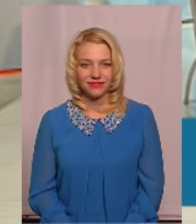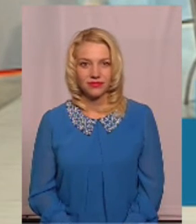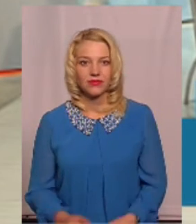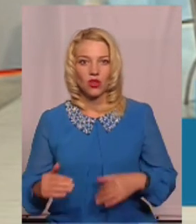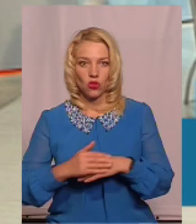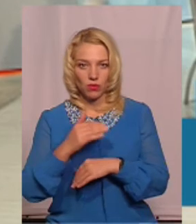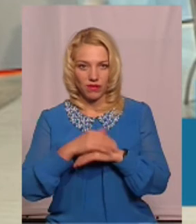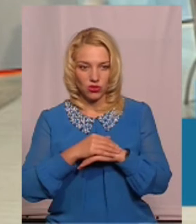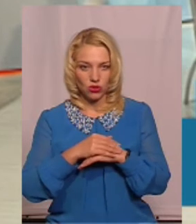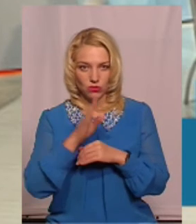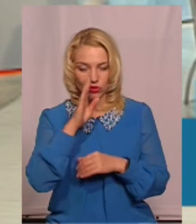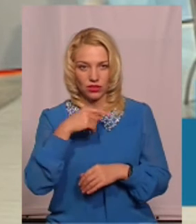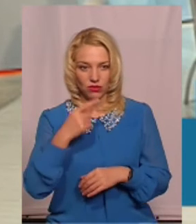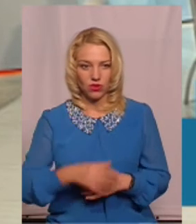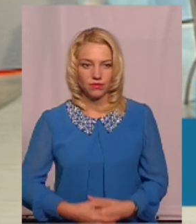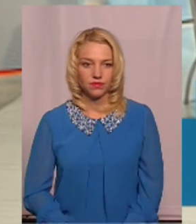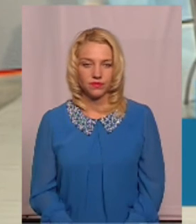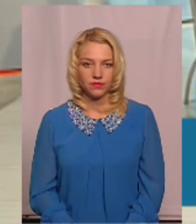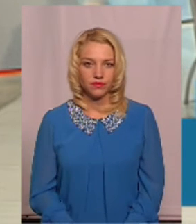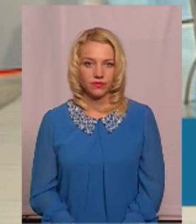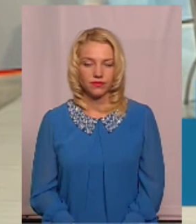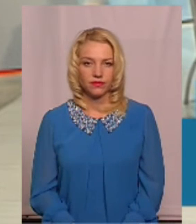Добрий вечір. Добрий вечір.